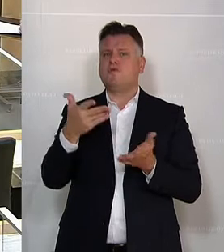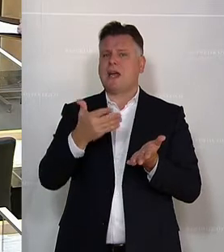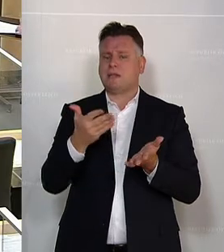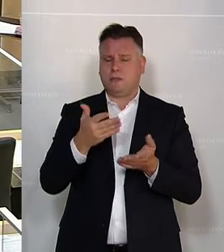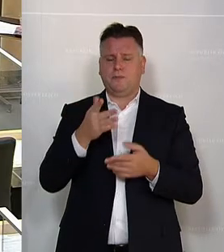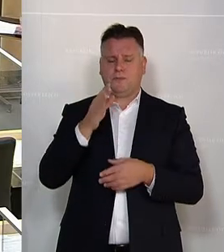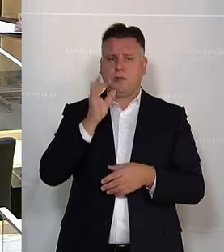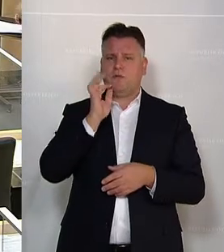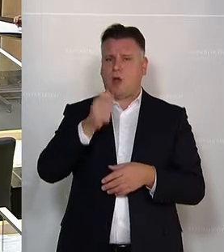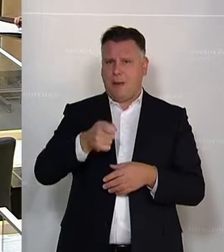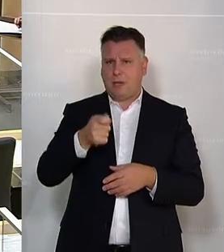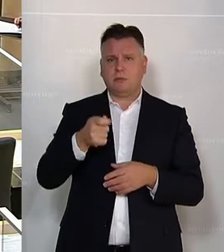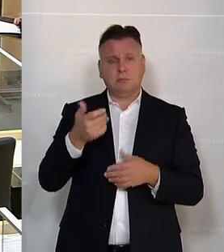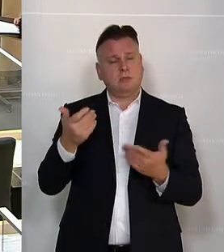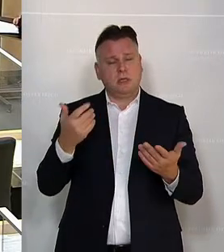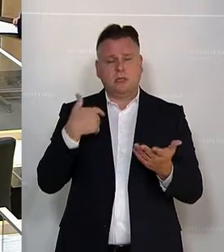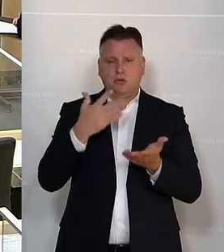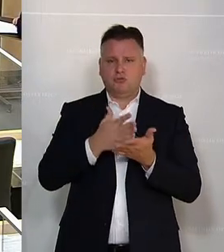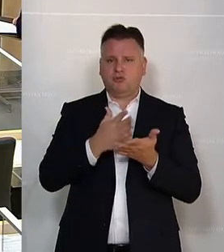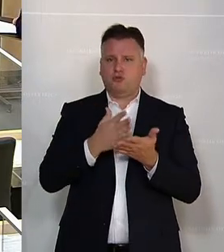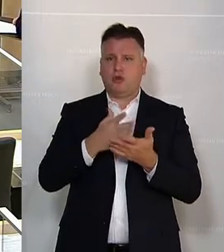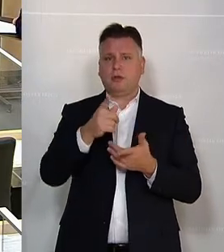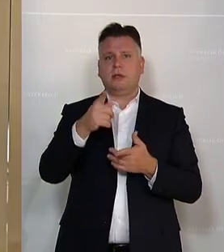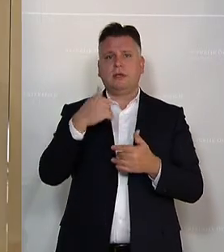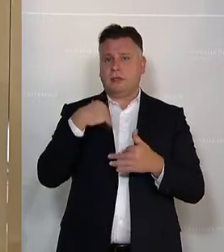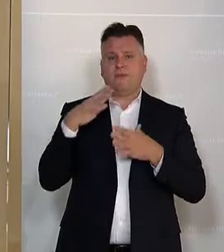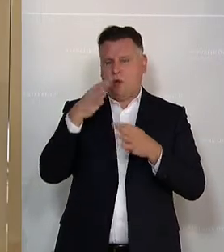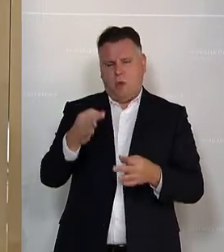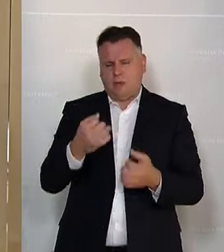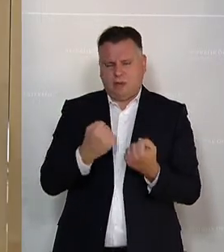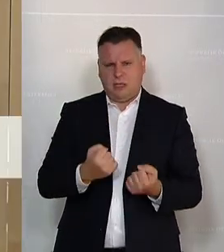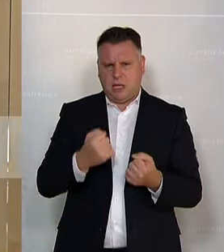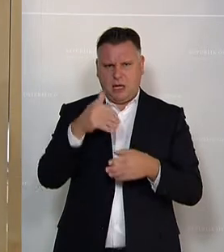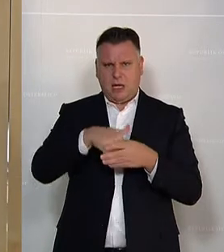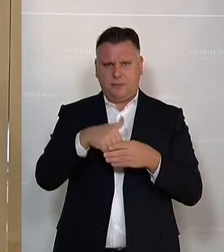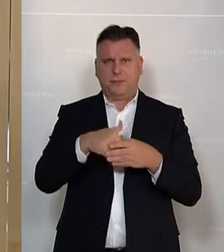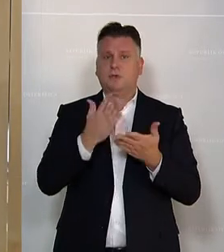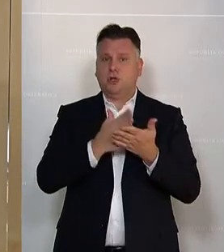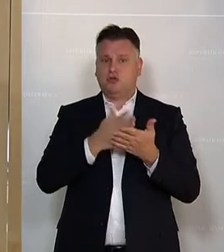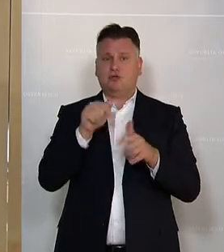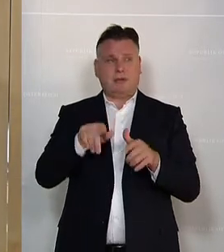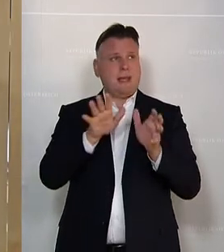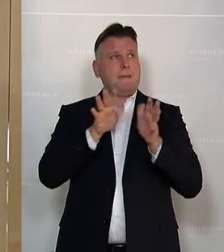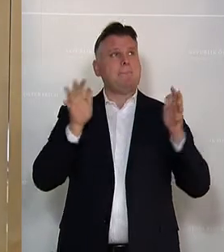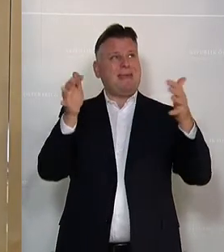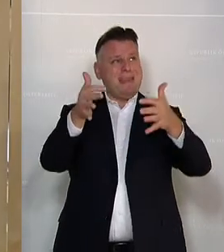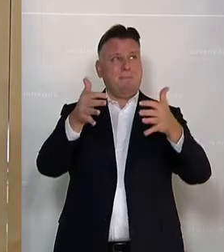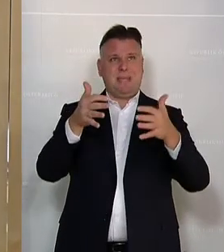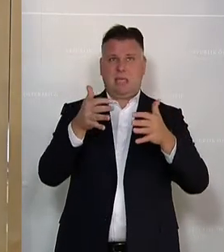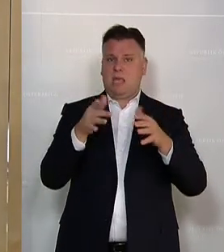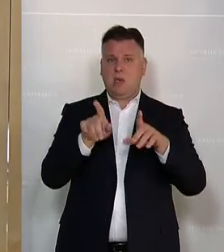auch auf die Gefahr hin, dass ich mich bei dem einen oder anderen Satz wiederhole, aber diese Pandemie und die damit